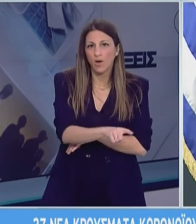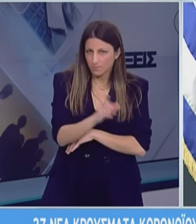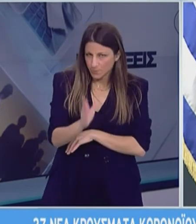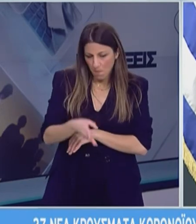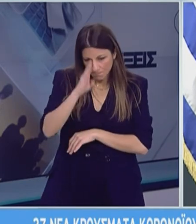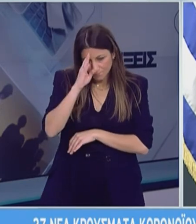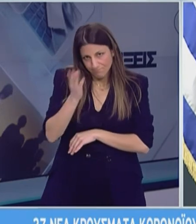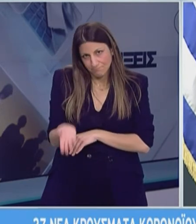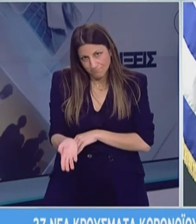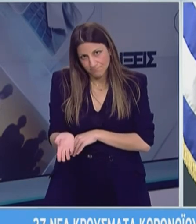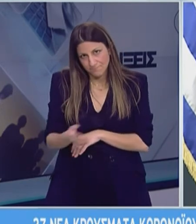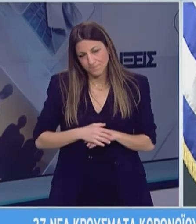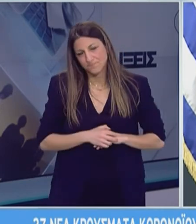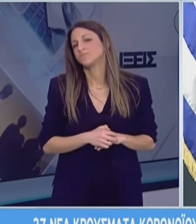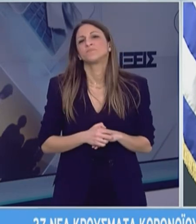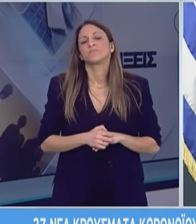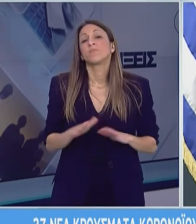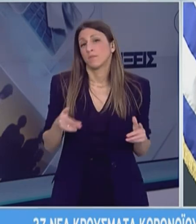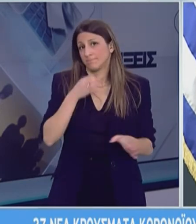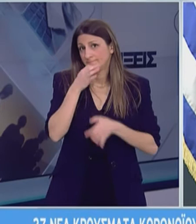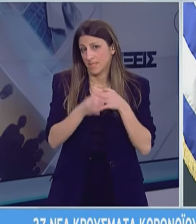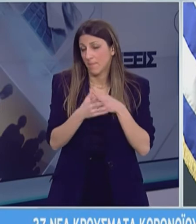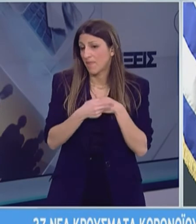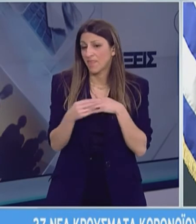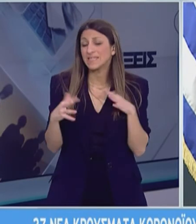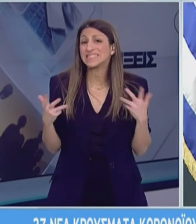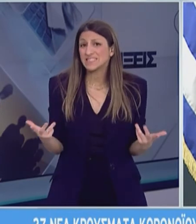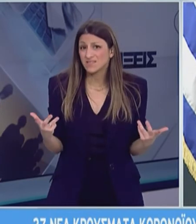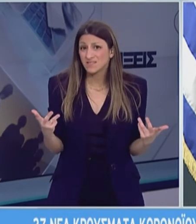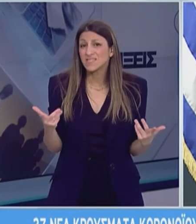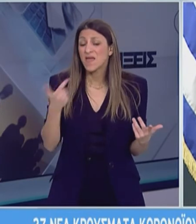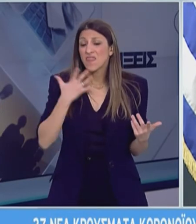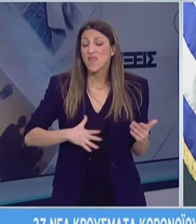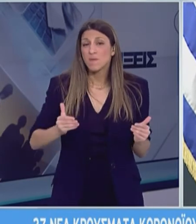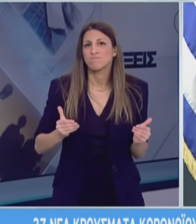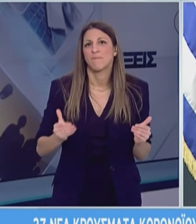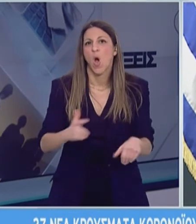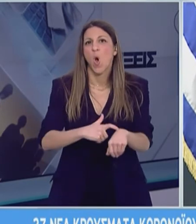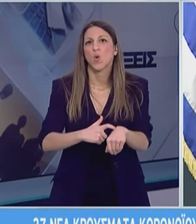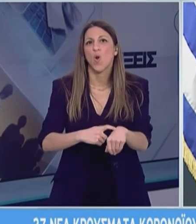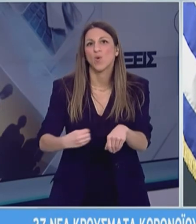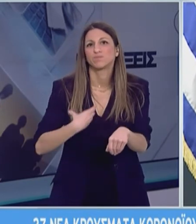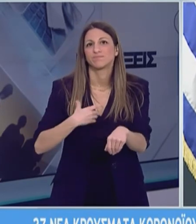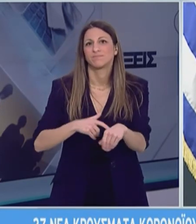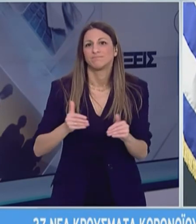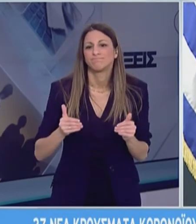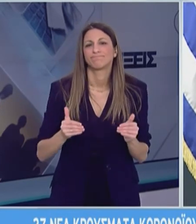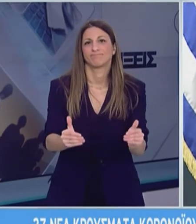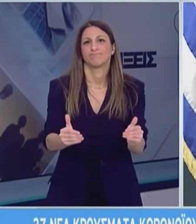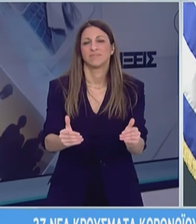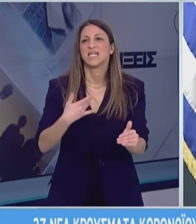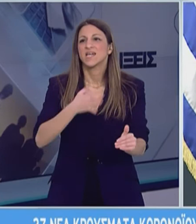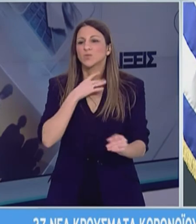μπορούμε να ακολουθούμε ένα πάσα στιγμή και έχουμε πει ότι στη στάση μας αυτή και στα μέτρα κοινωνικής απομάκρυνσης και φυσικής